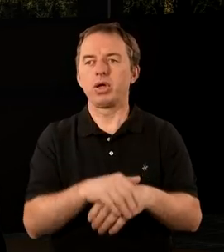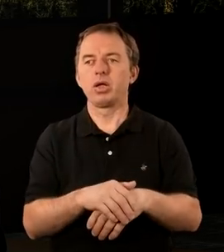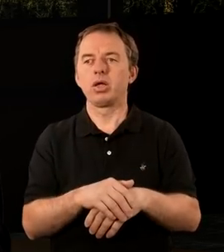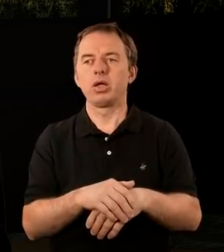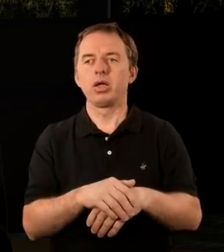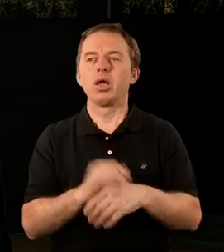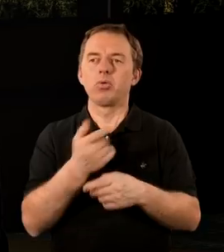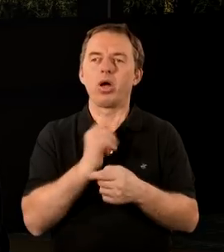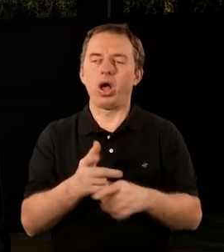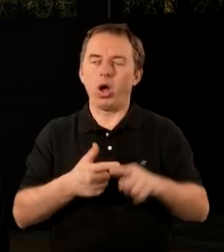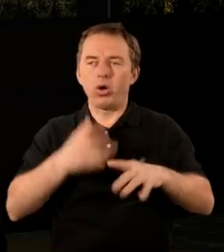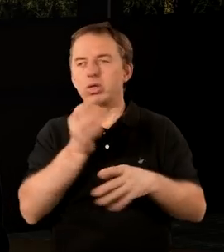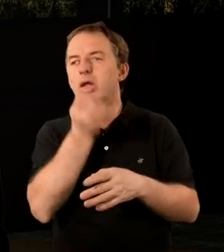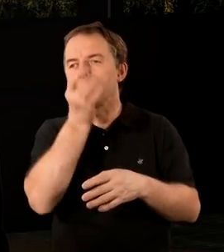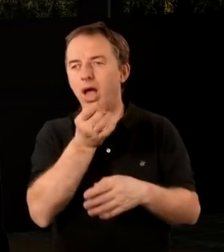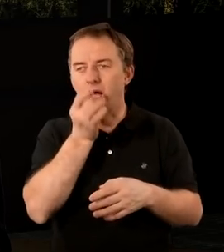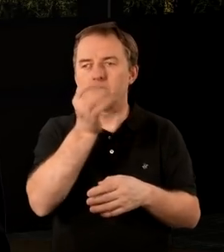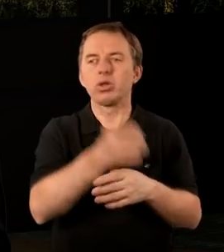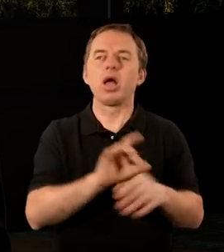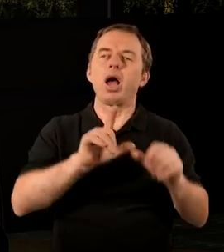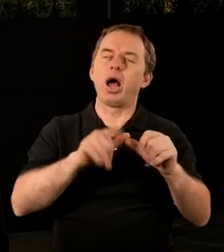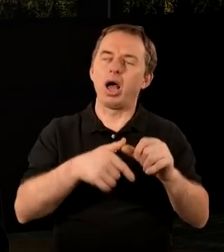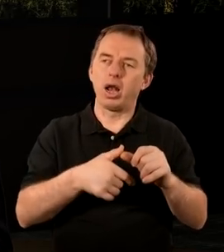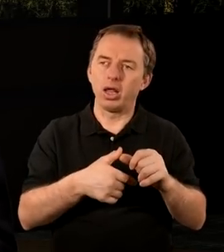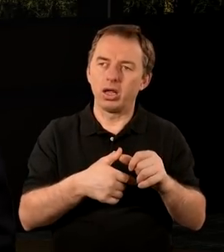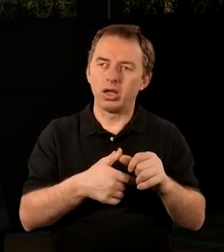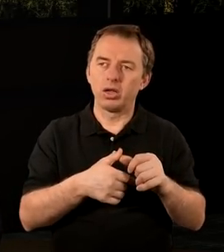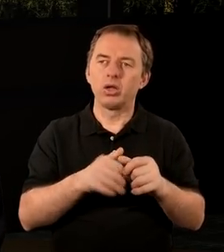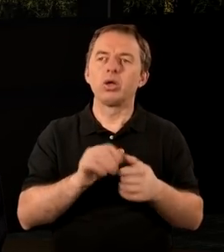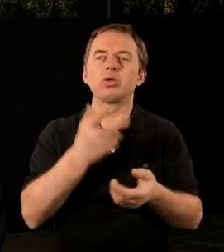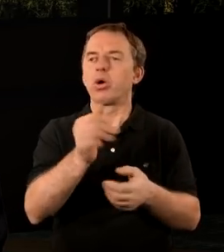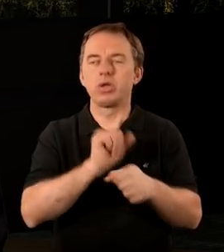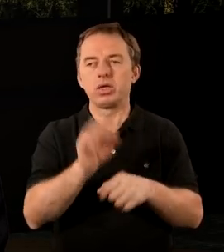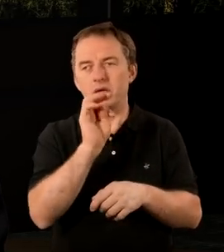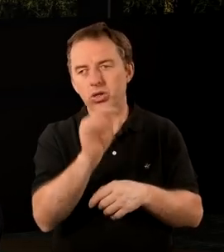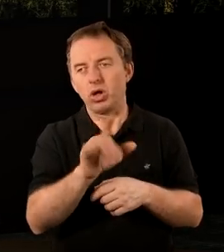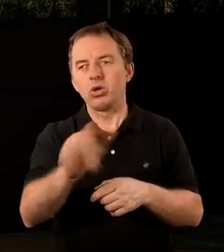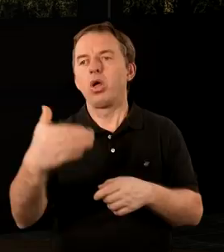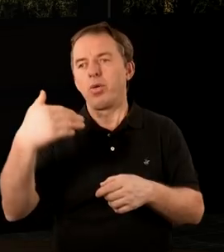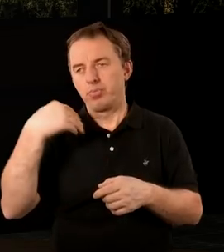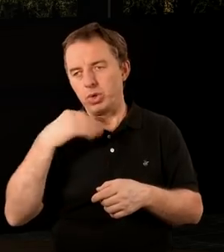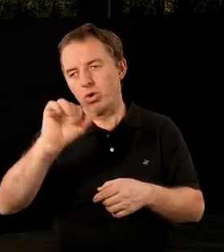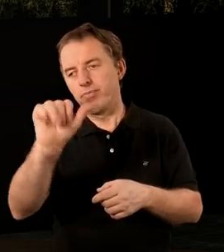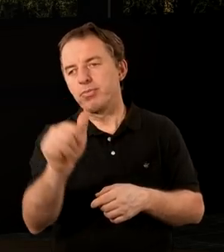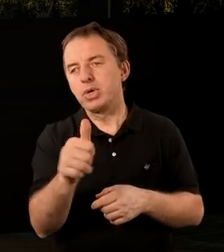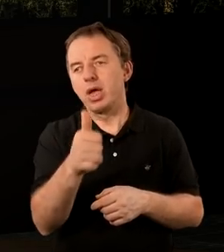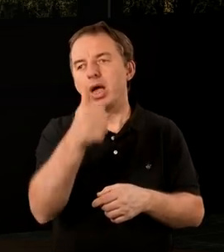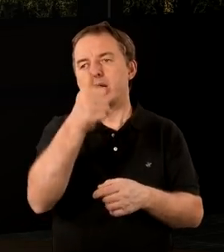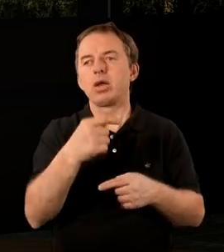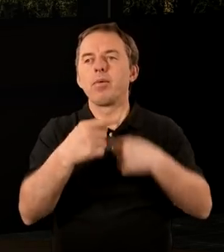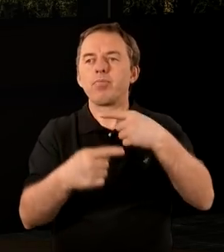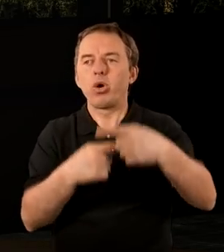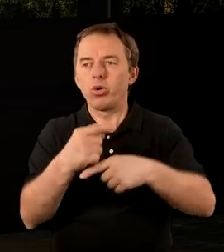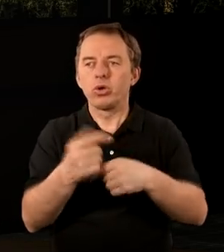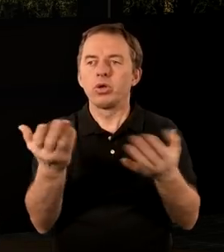Boga? Tu nie padają jakieś bardzo takie ostre zarzuty, ale jednak już to nie jest to, co było w tym pierwszym pokoleniu.